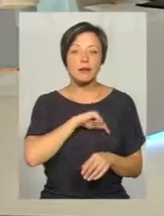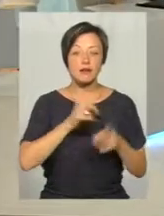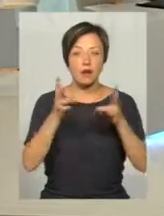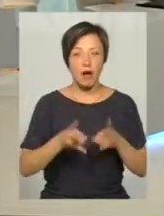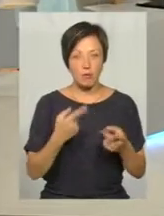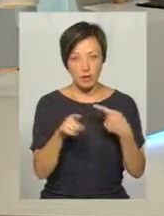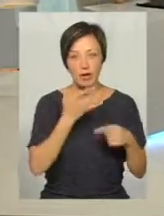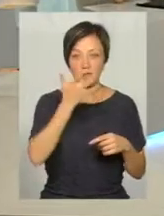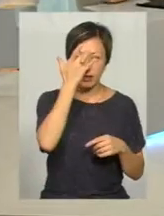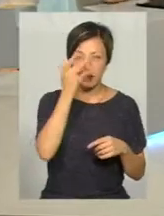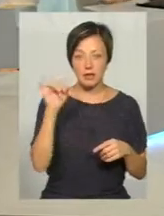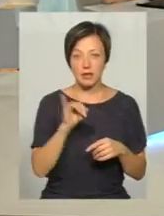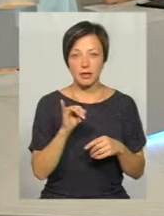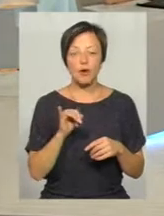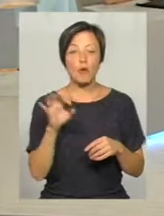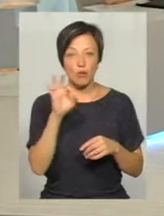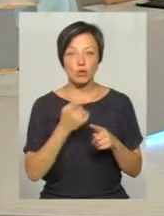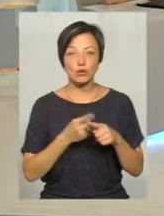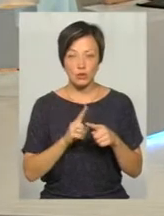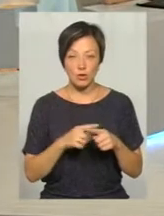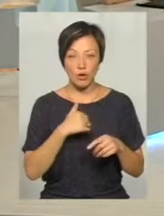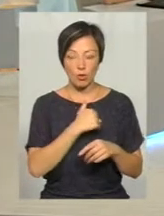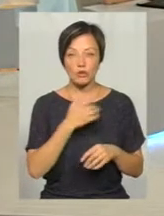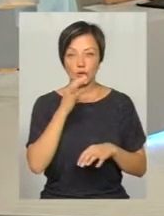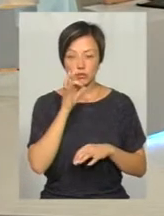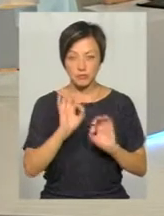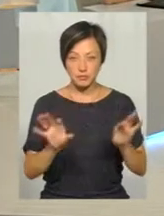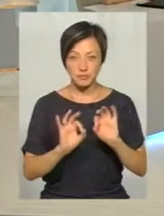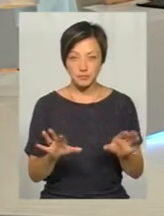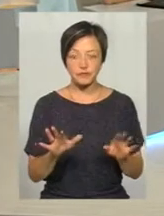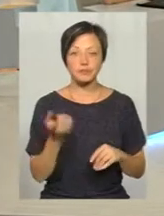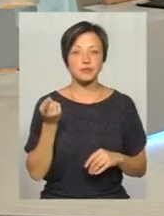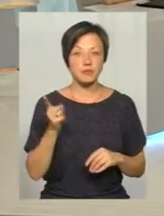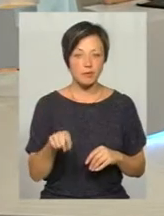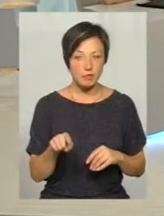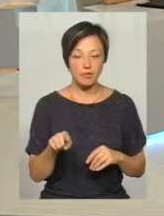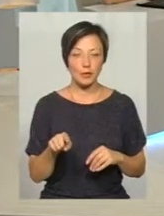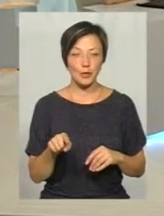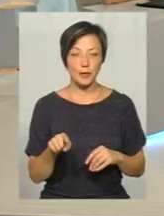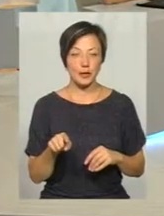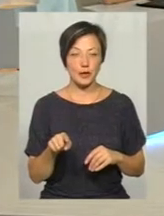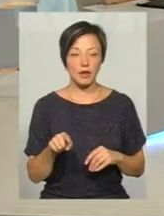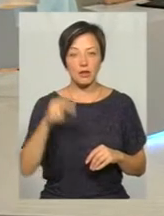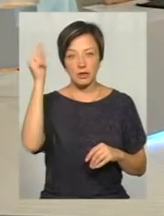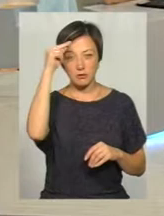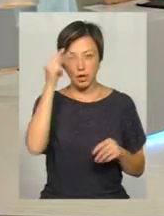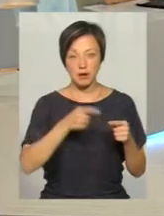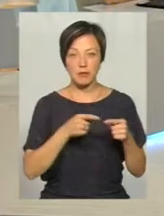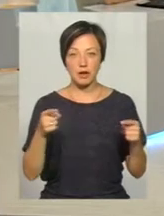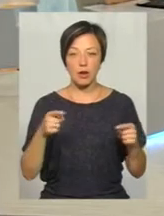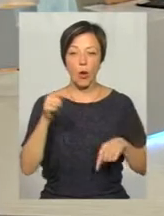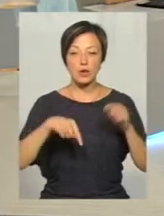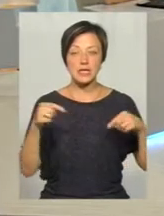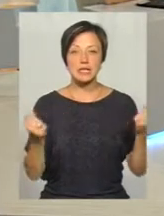відрізняється от літній і від того періоду? Про що ж я і вдумову, що оскільки в навчальний період осінні